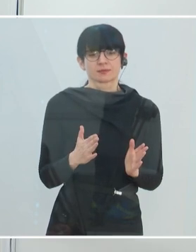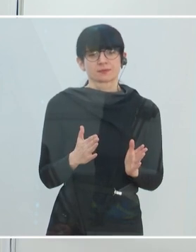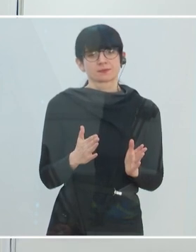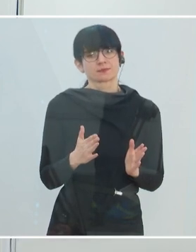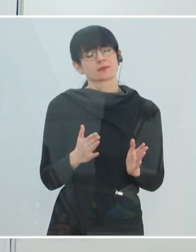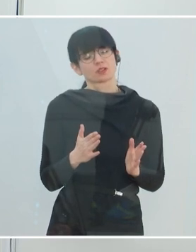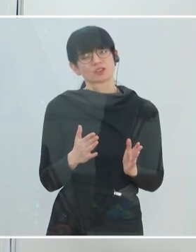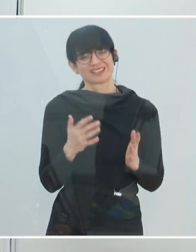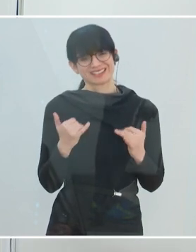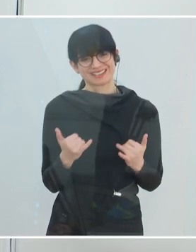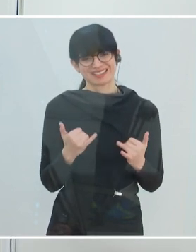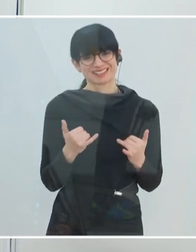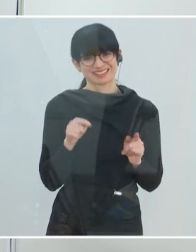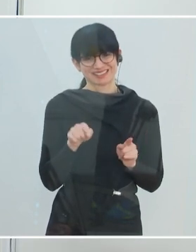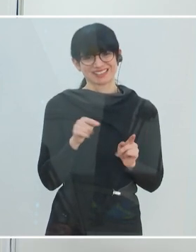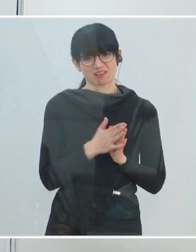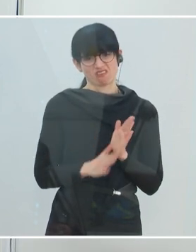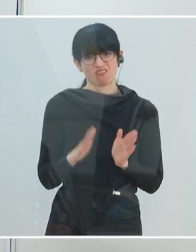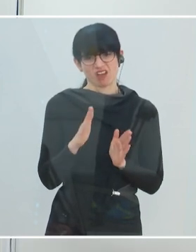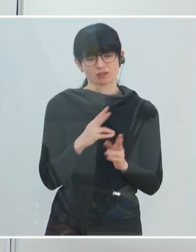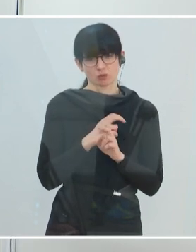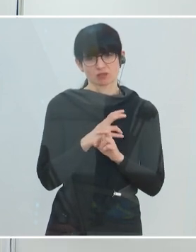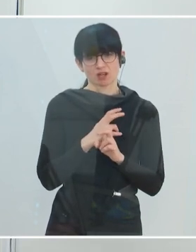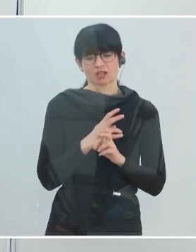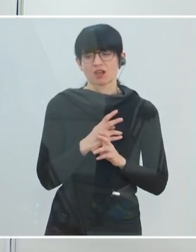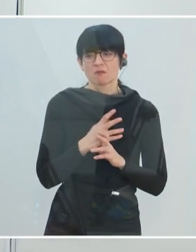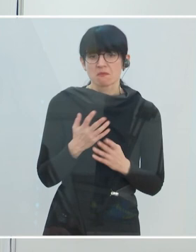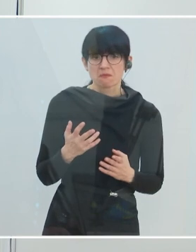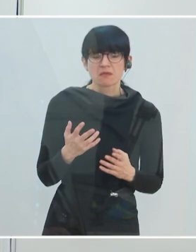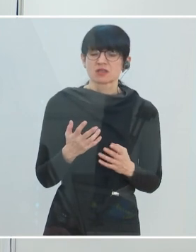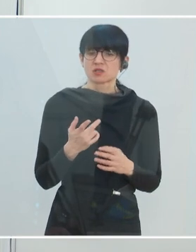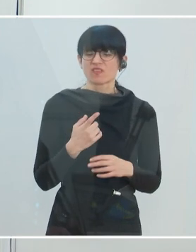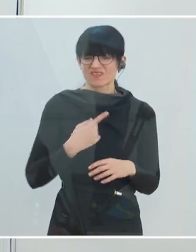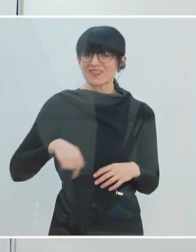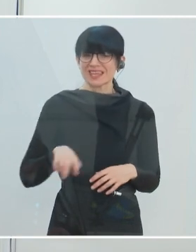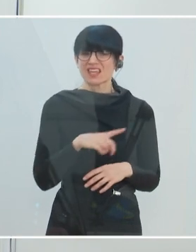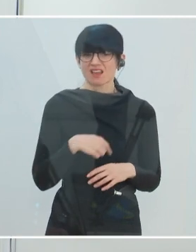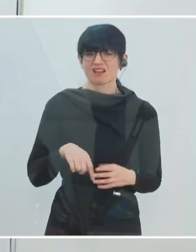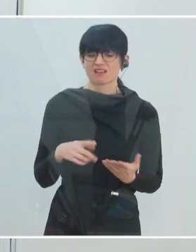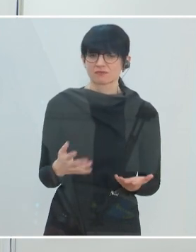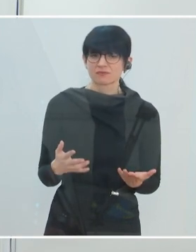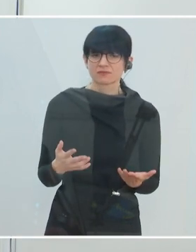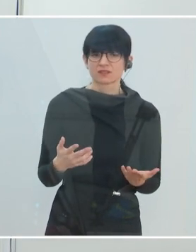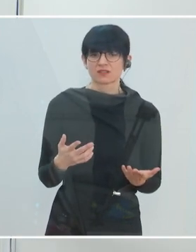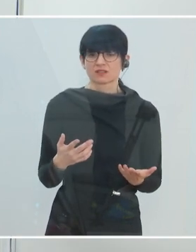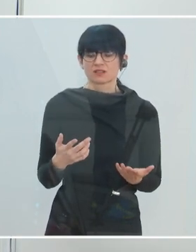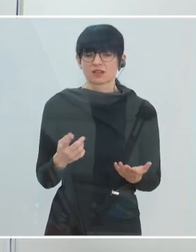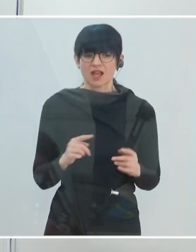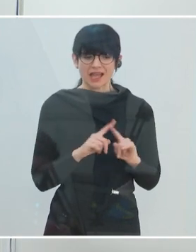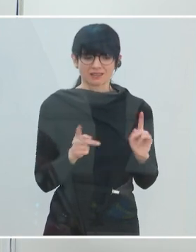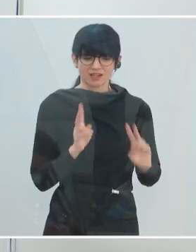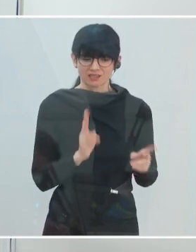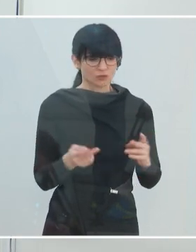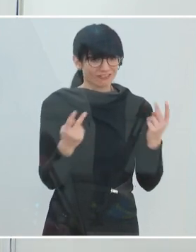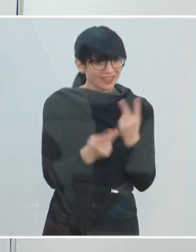Wir sind momentan in der Desillusionierungsphase. Das heißt, in gewisser Weise ist das etwas, was in anderen Katastrophen